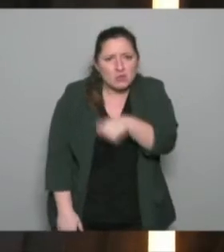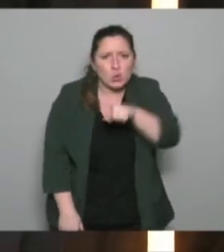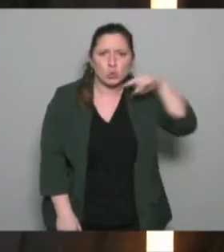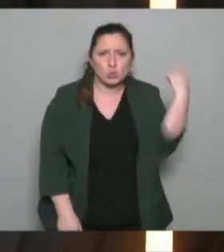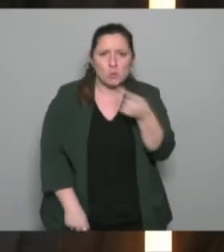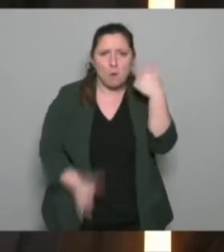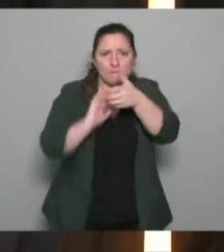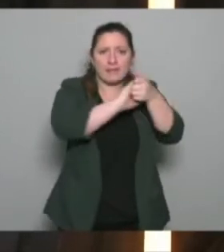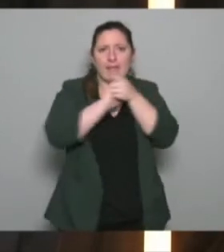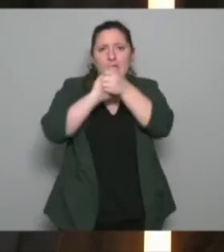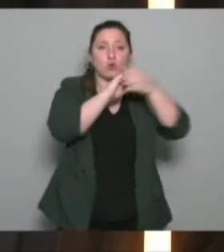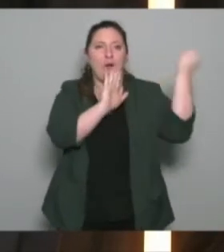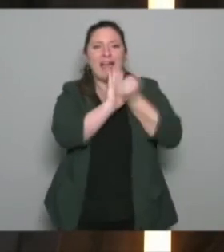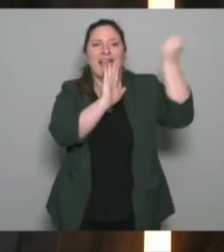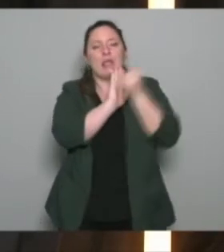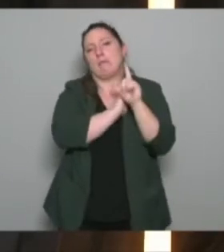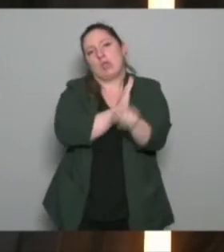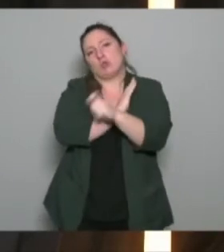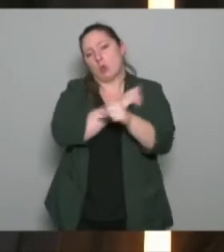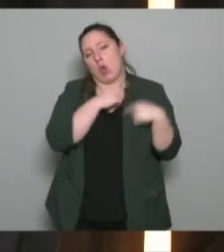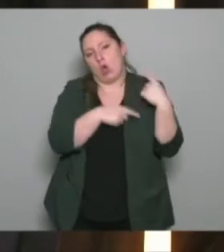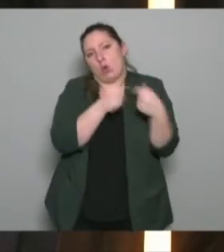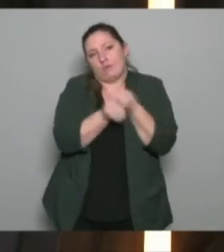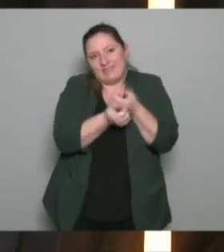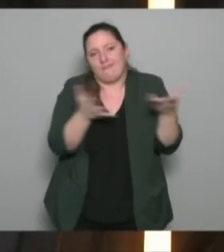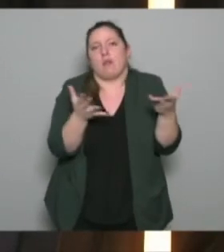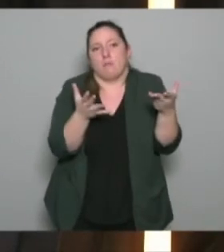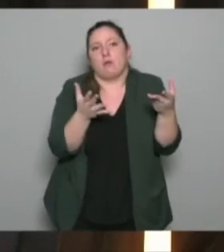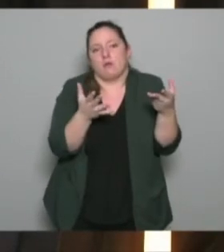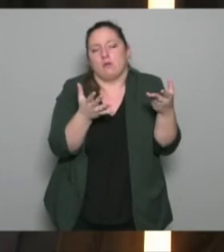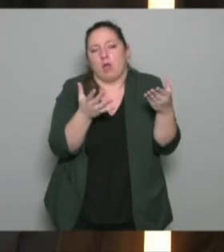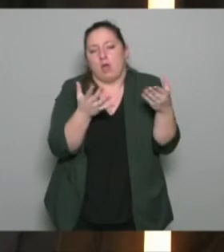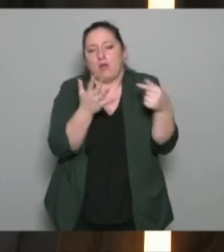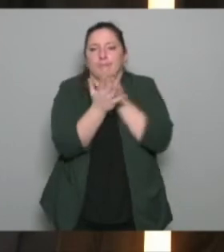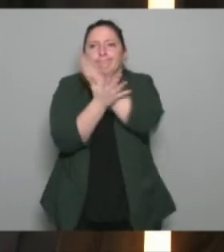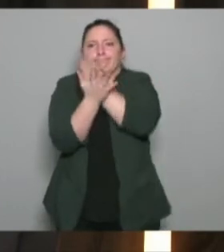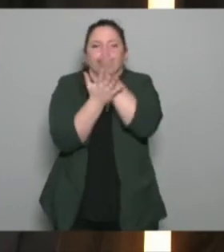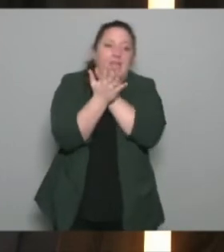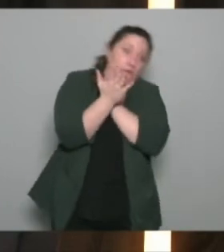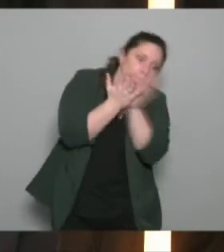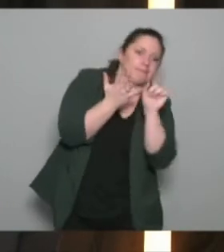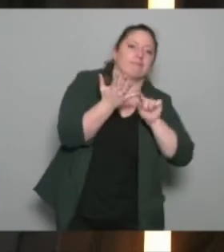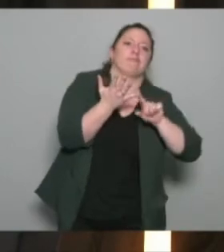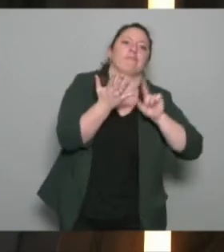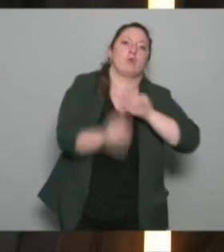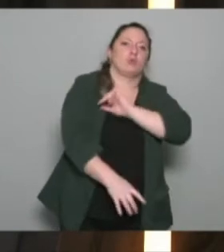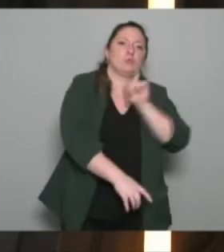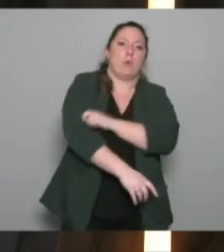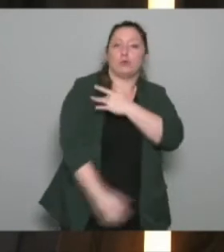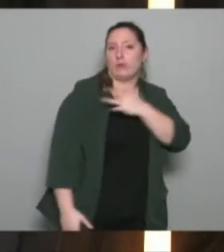fédérations sportives agréées développent un axe important sur le développement du sport santé donc après